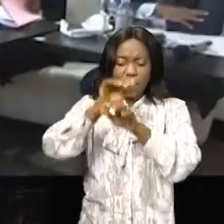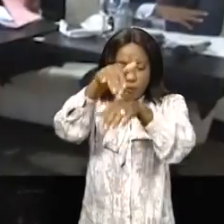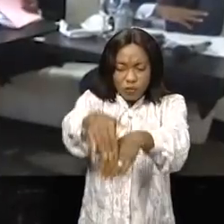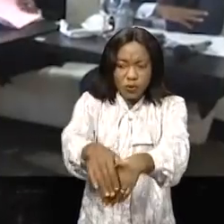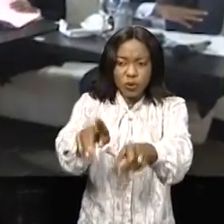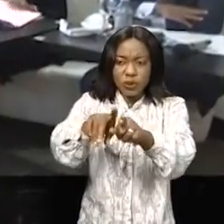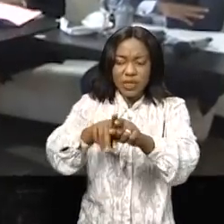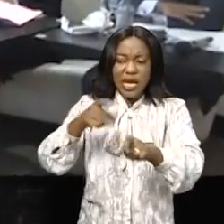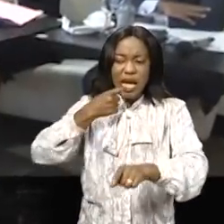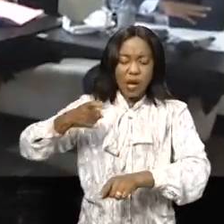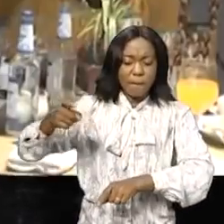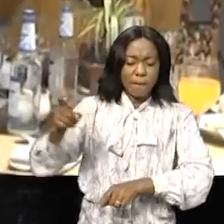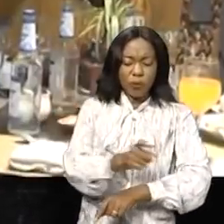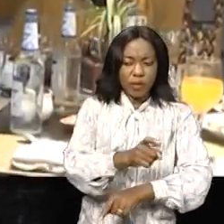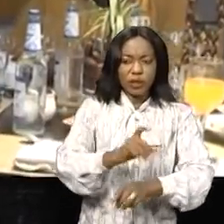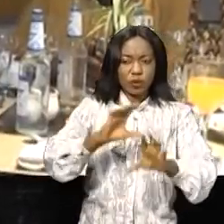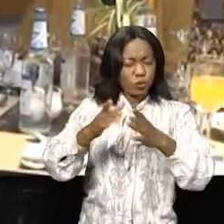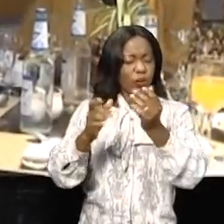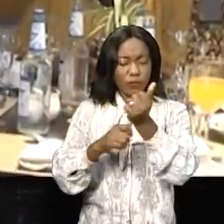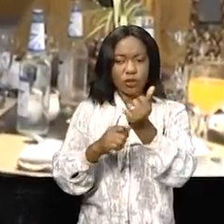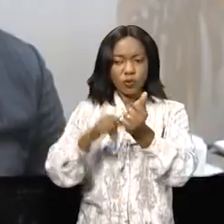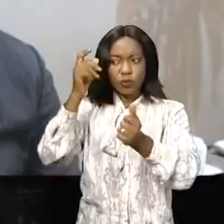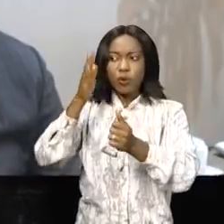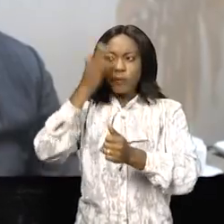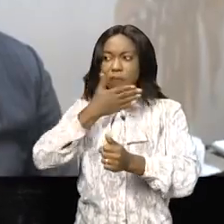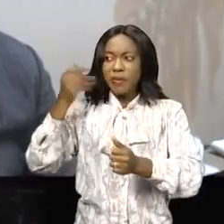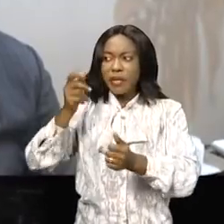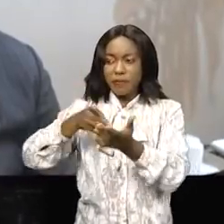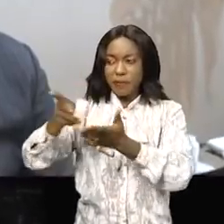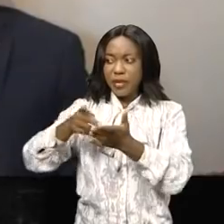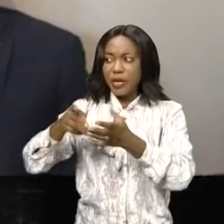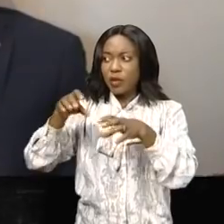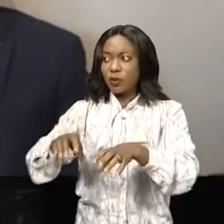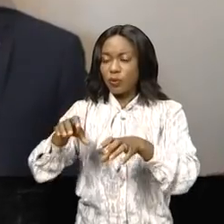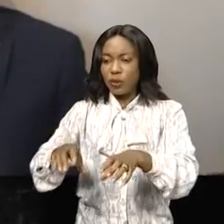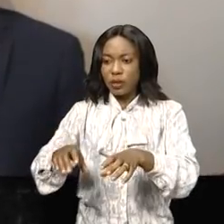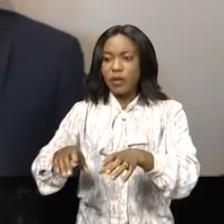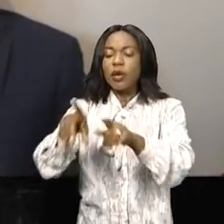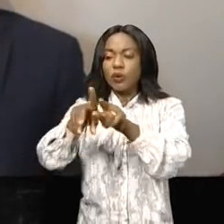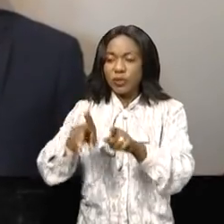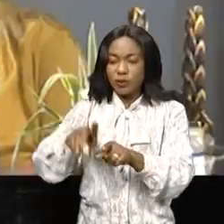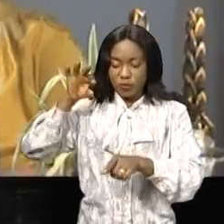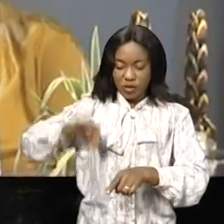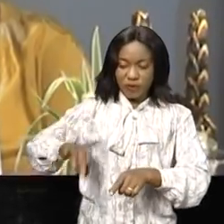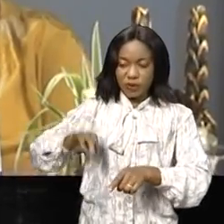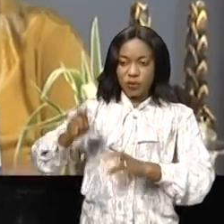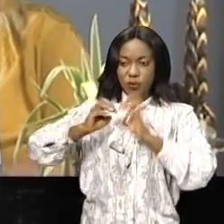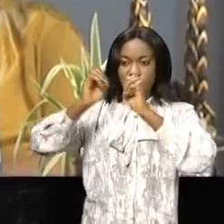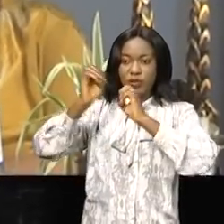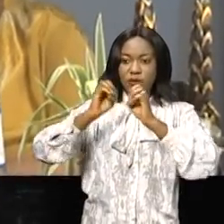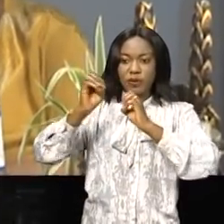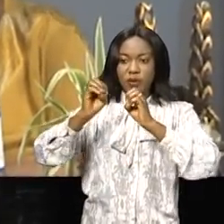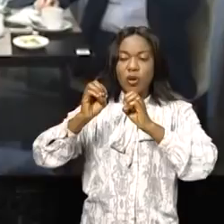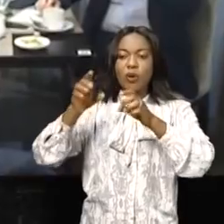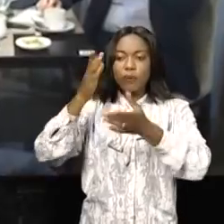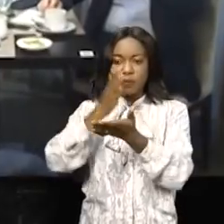Chambre de commerce en RDC, Lino Chimba, appelle les Congolais à formaliser leur PME pour bénéficier des avantages au niveau étatique